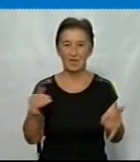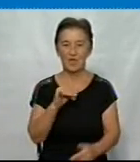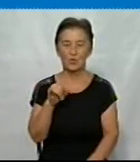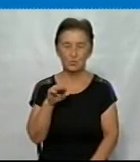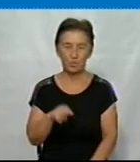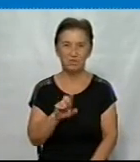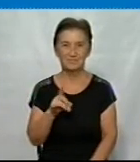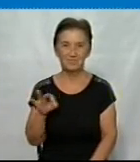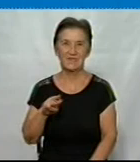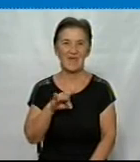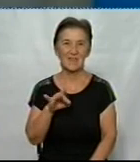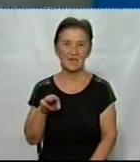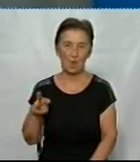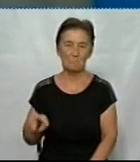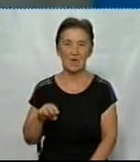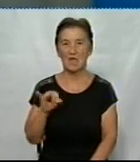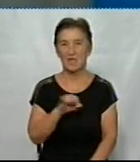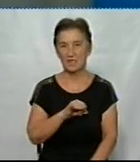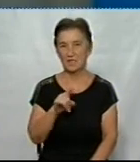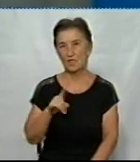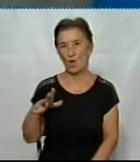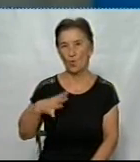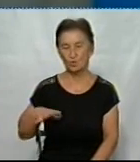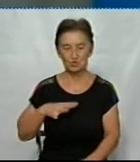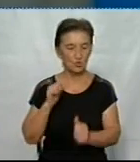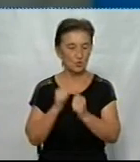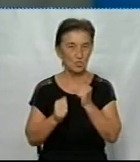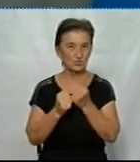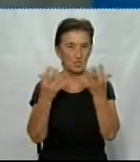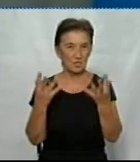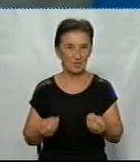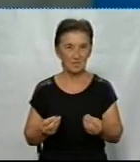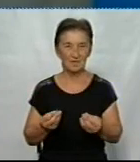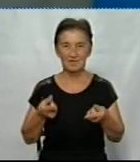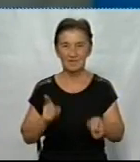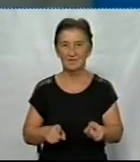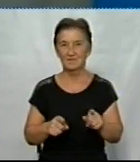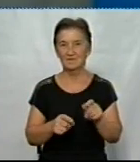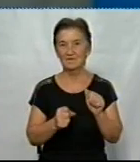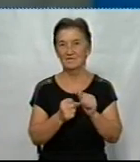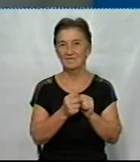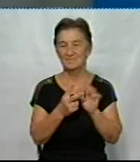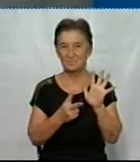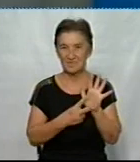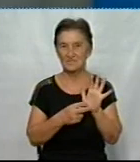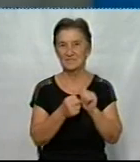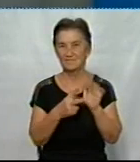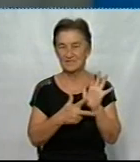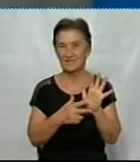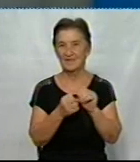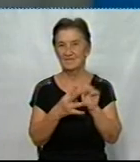Instagram, Telegram. Ну і очікуйте нас в ефірі щодня на живо, 17, 19, 20, 30.